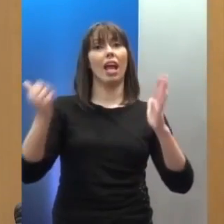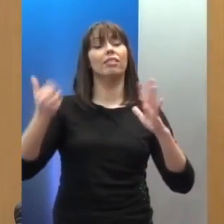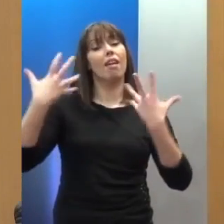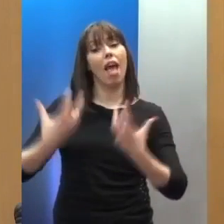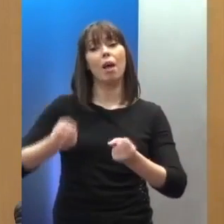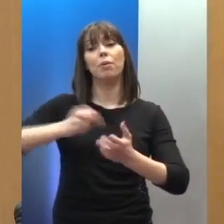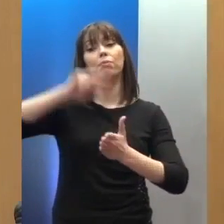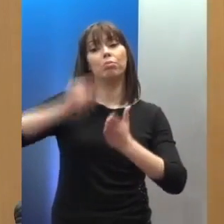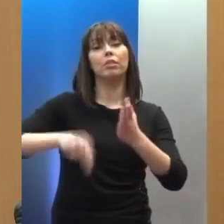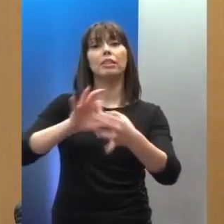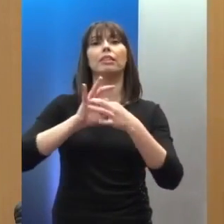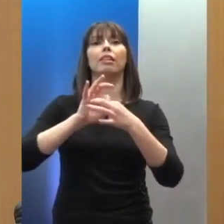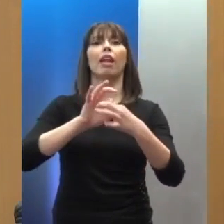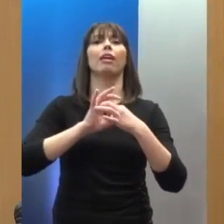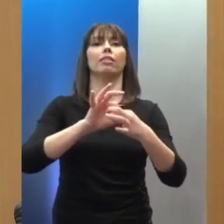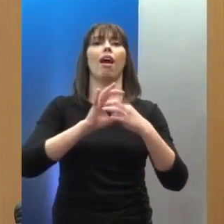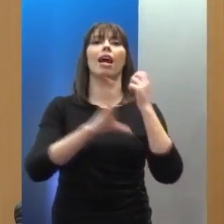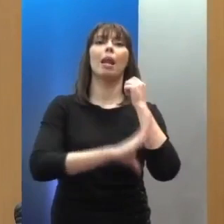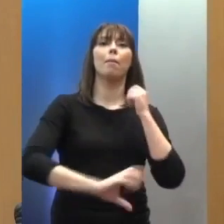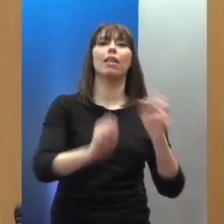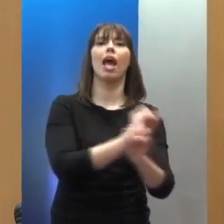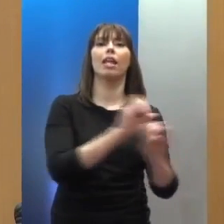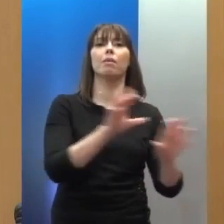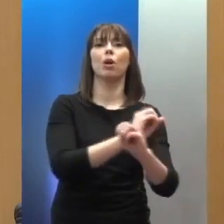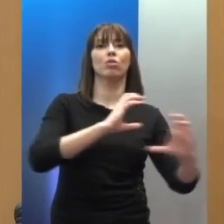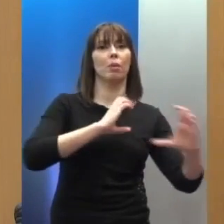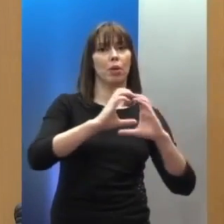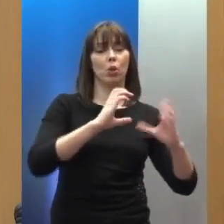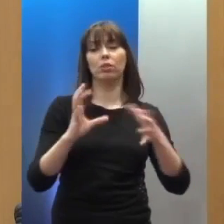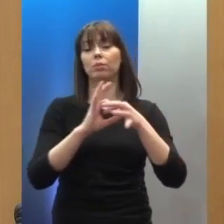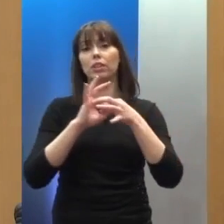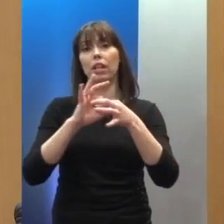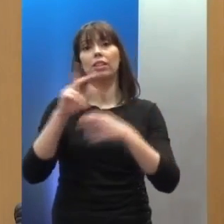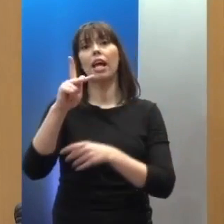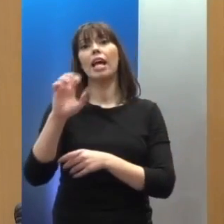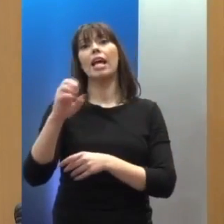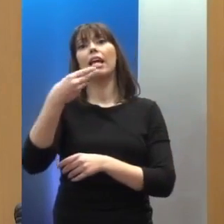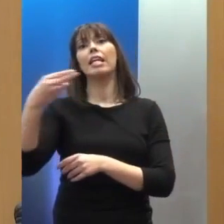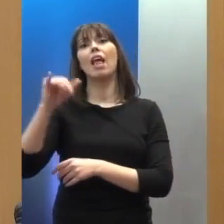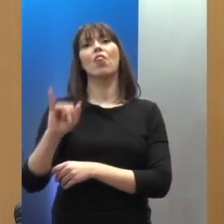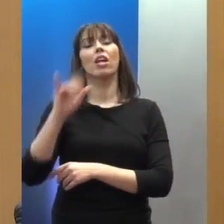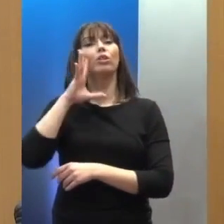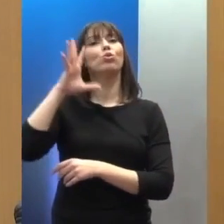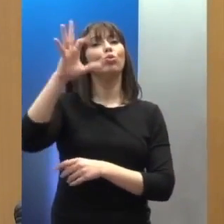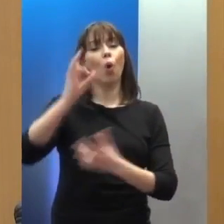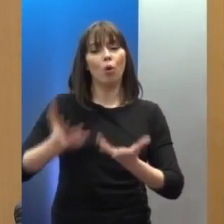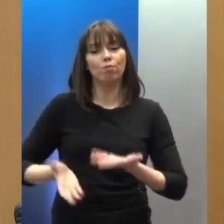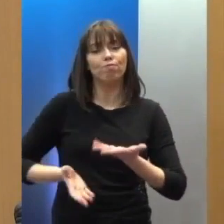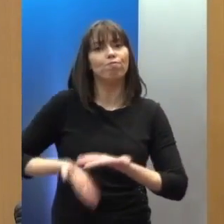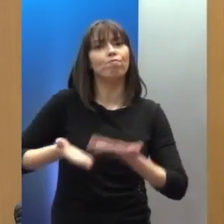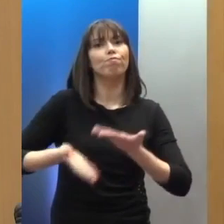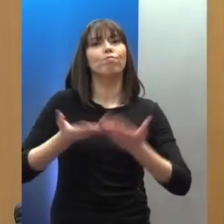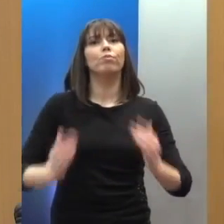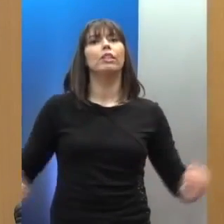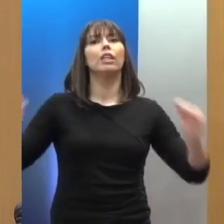συνεργασίες Γενικής Γραμματείας Ενημέρωσης και Επικοινωνίας με το ΚΕΘΗ με σκοπό την προώθηση της ισότητας των φύλων, την